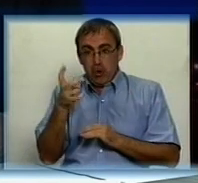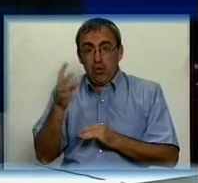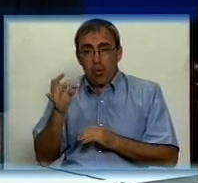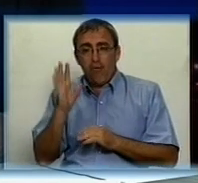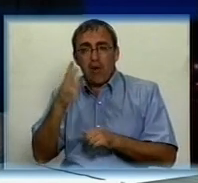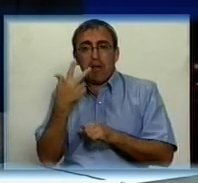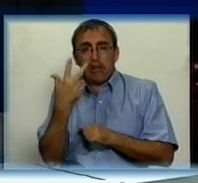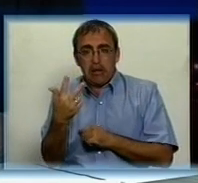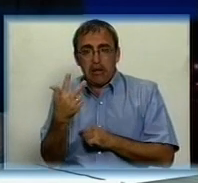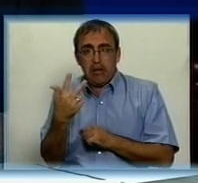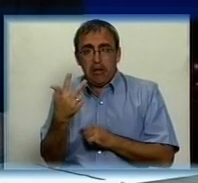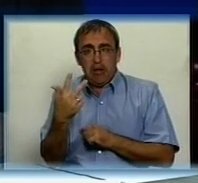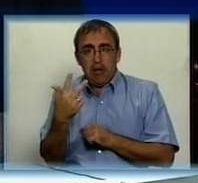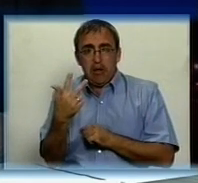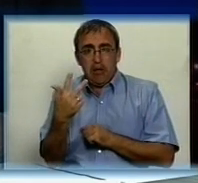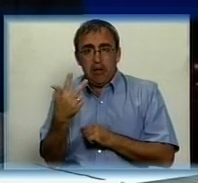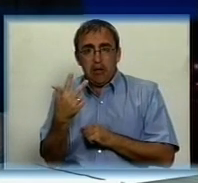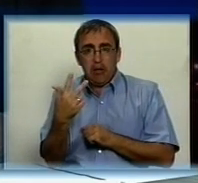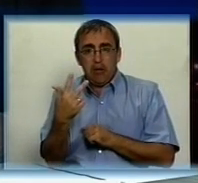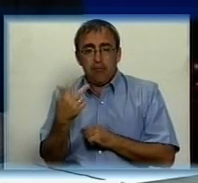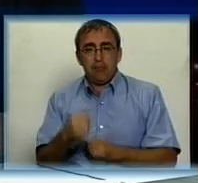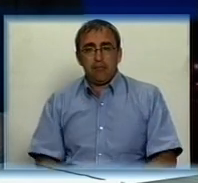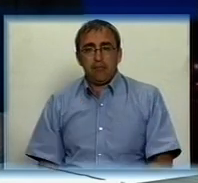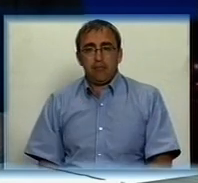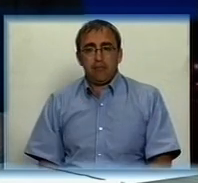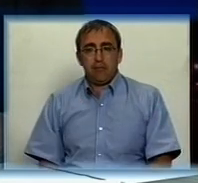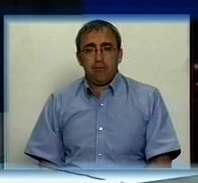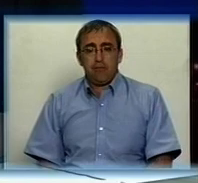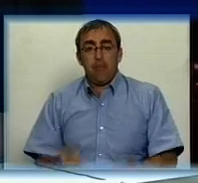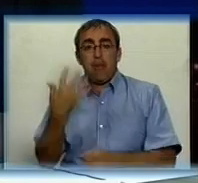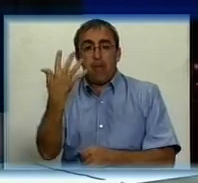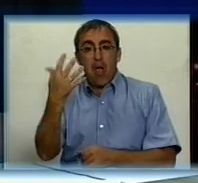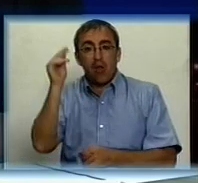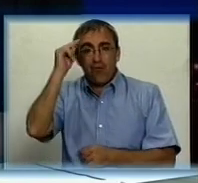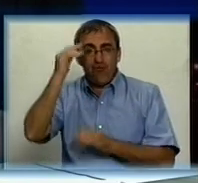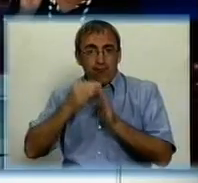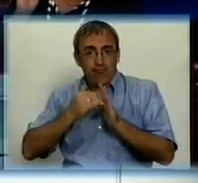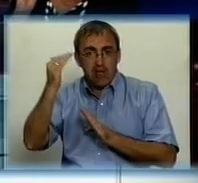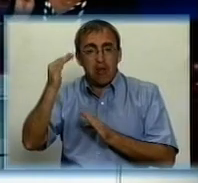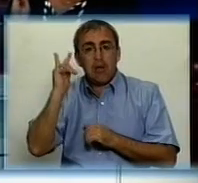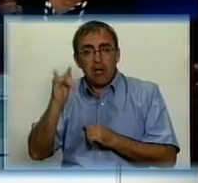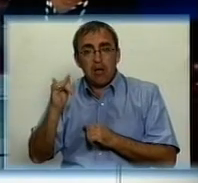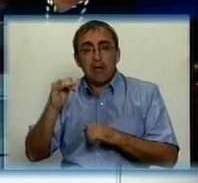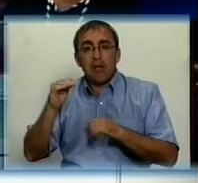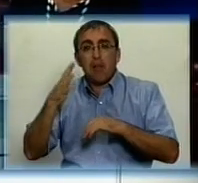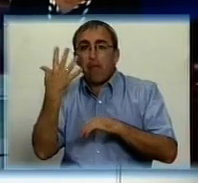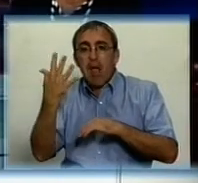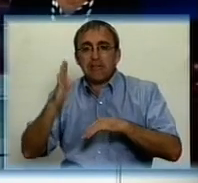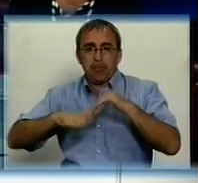5 вищів і потрібно спеціальностей.